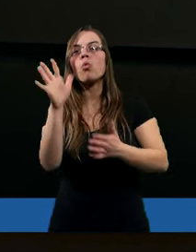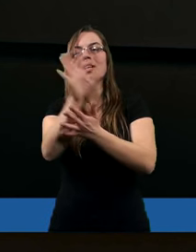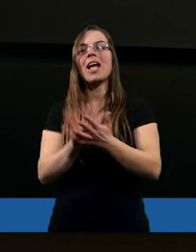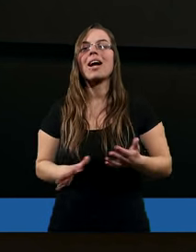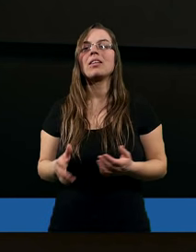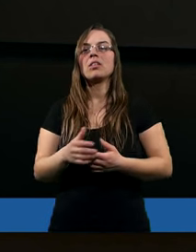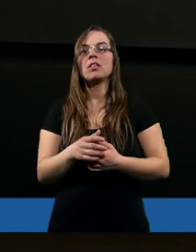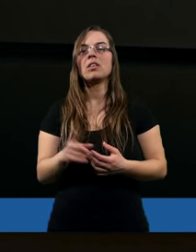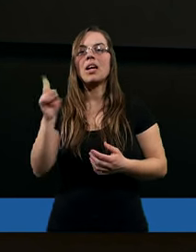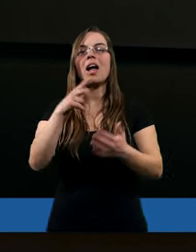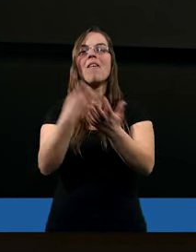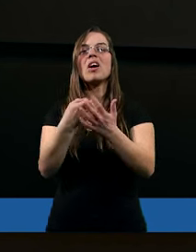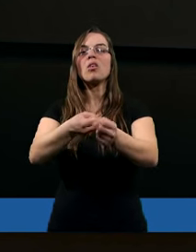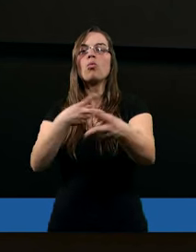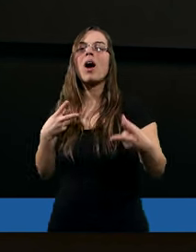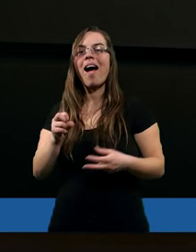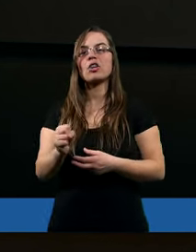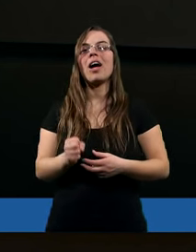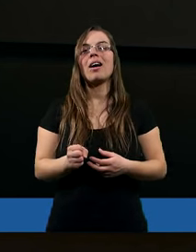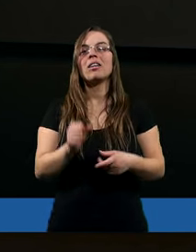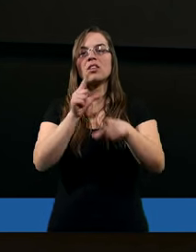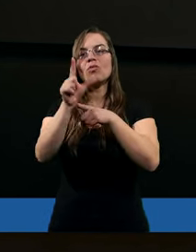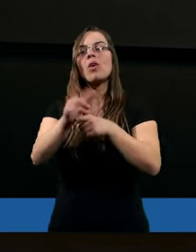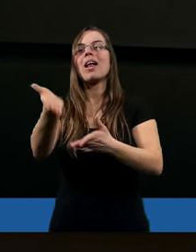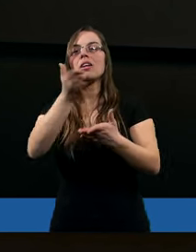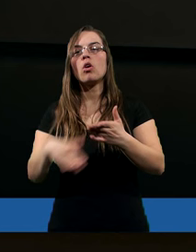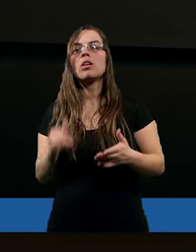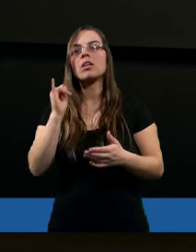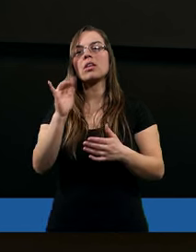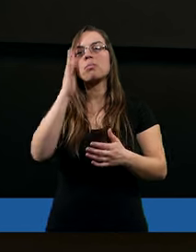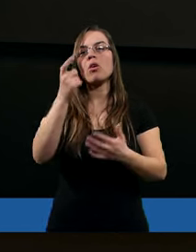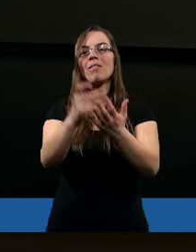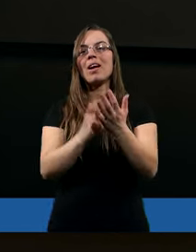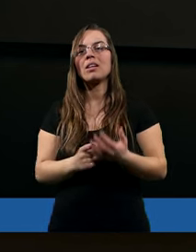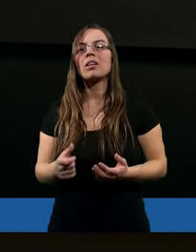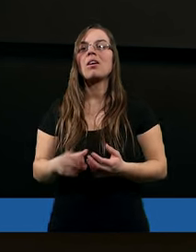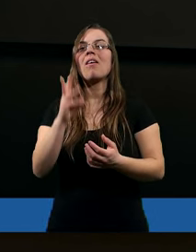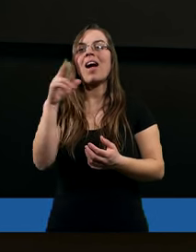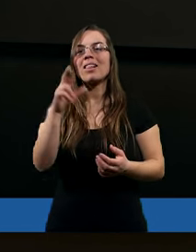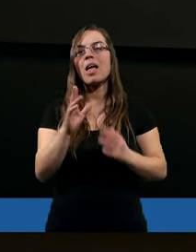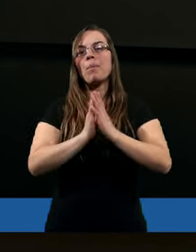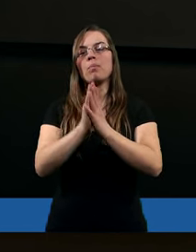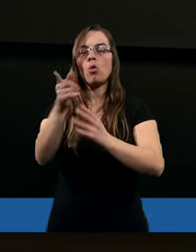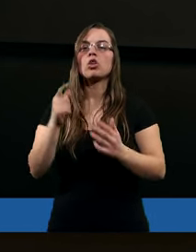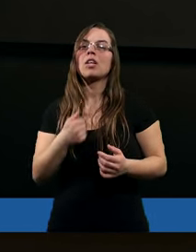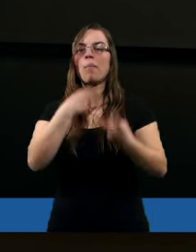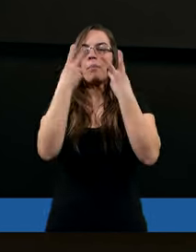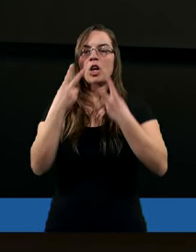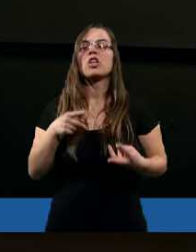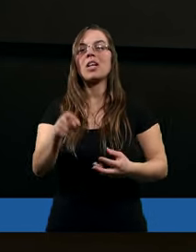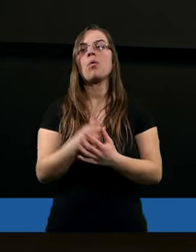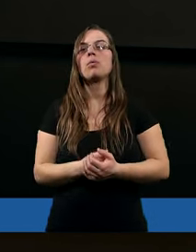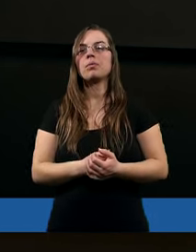drugi tekst z Ewangelii Łukasza dwunasty rozdział dziesiąty werset. I może Waldemara poprosił mnie, gdybym mógł